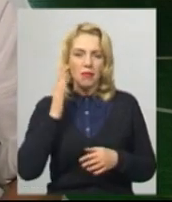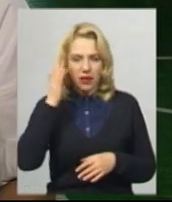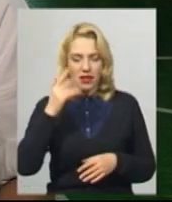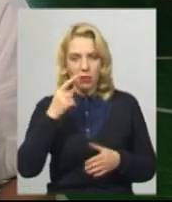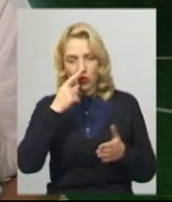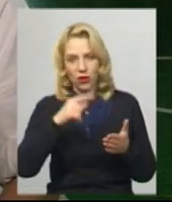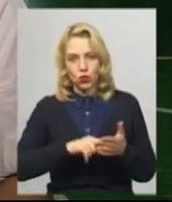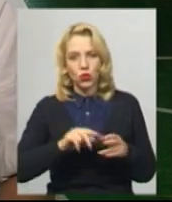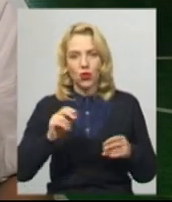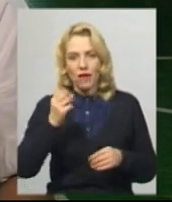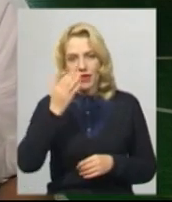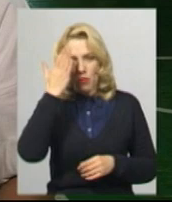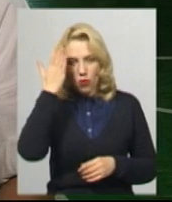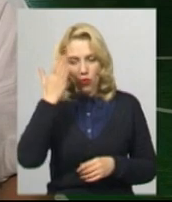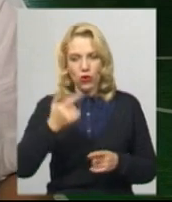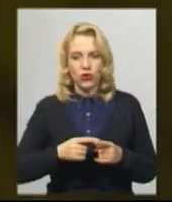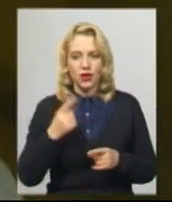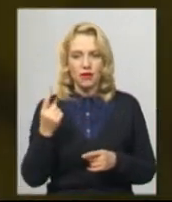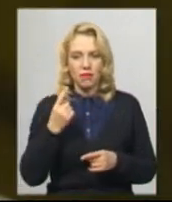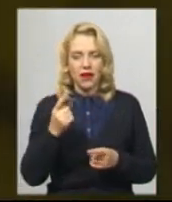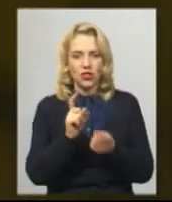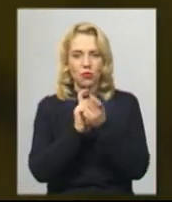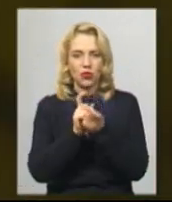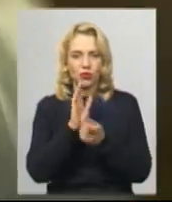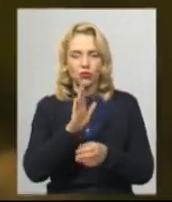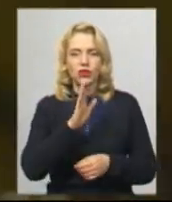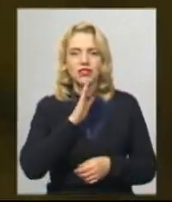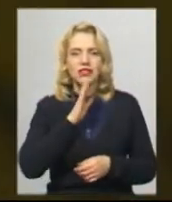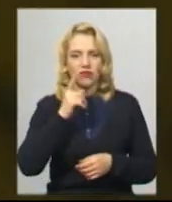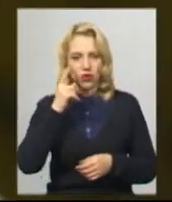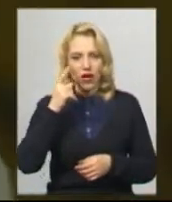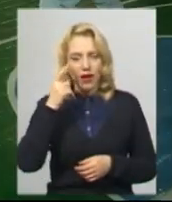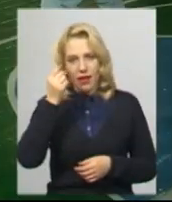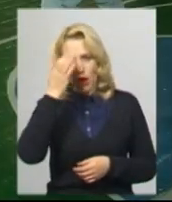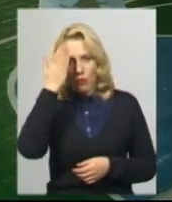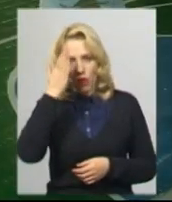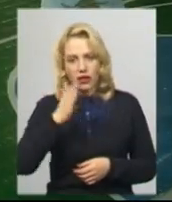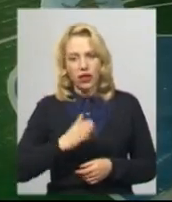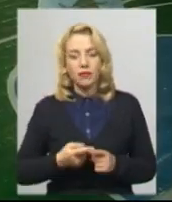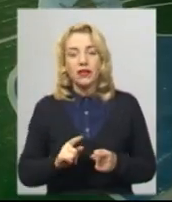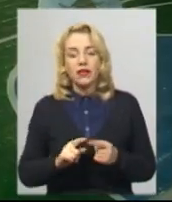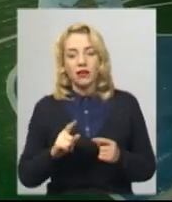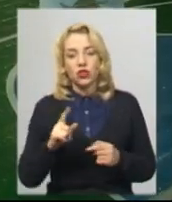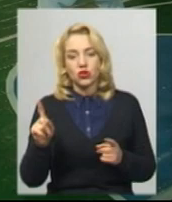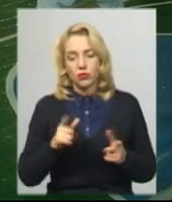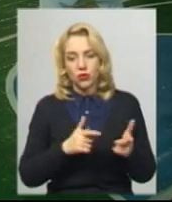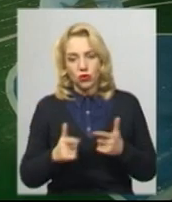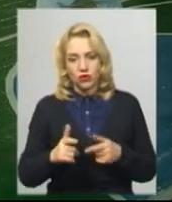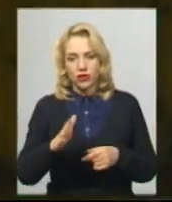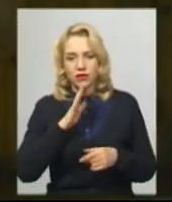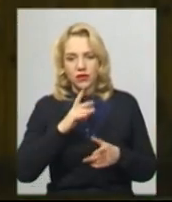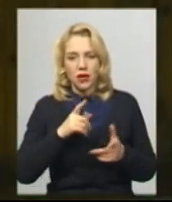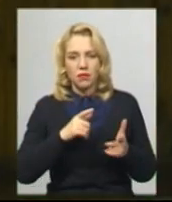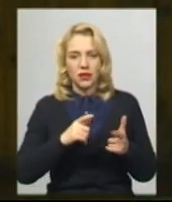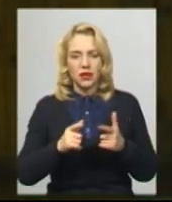зможу битися, тим більше перший поєдинок з Японкою. Щоб підготуватись до абсолютного чемпіонату світу, скільки у Шенкай карате, ретельно підбирали тактику